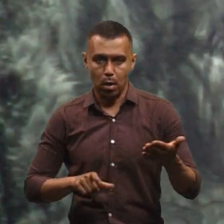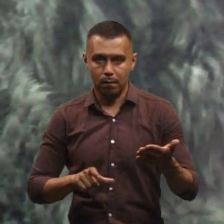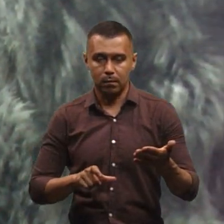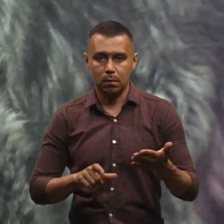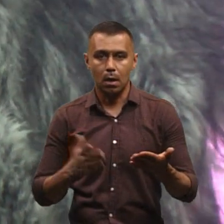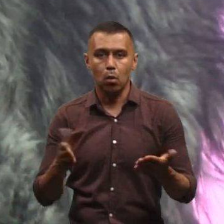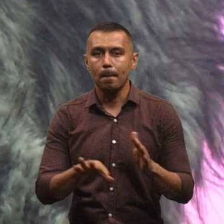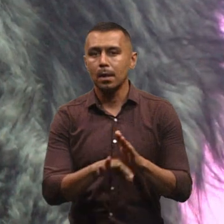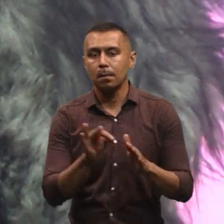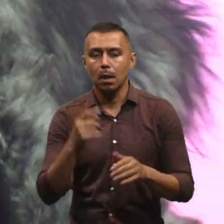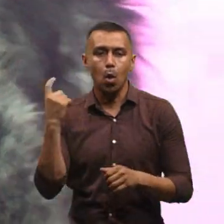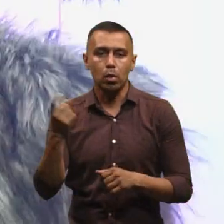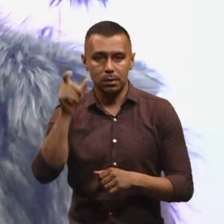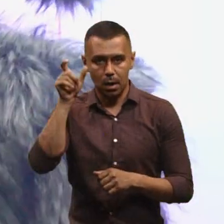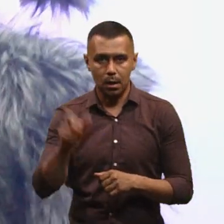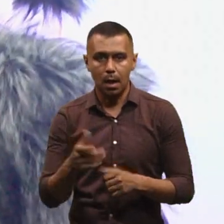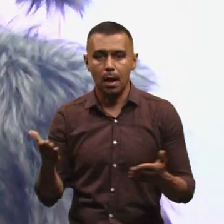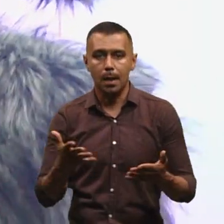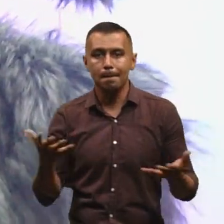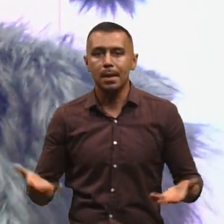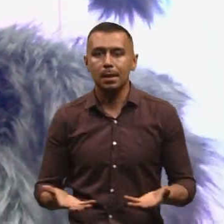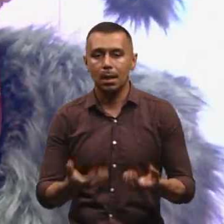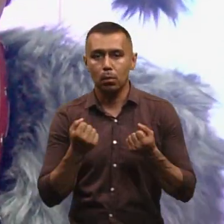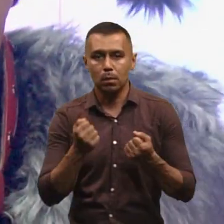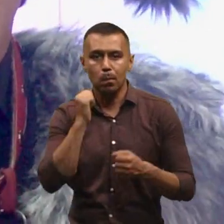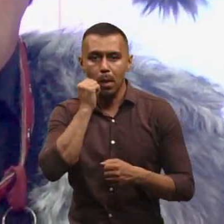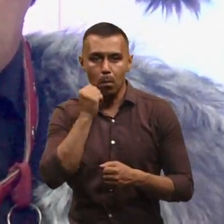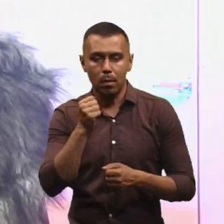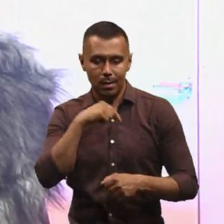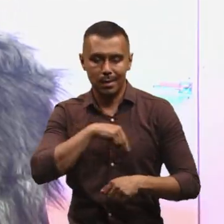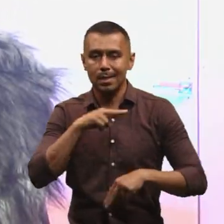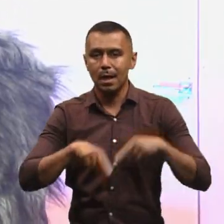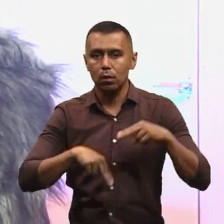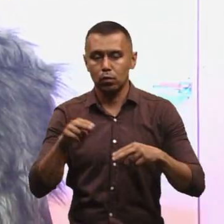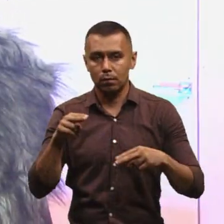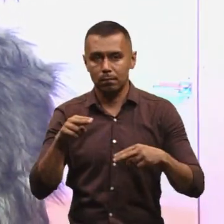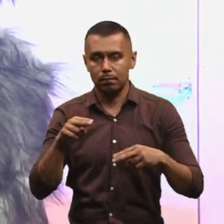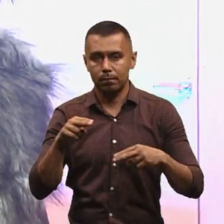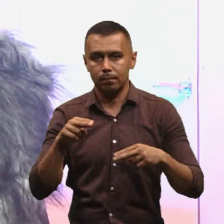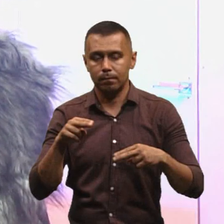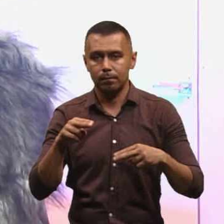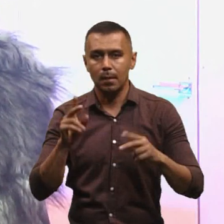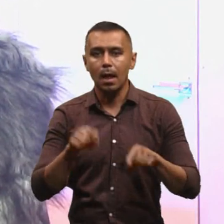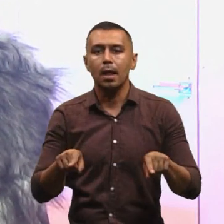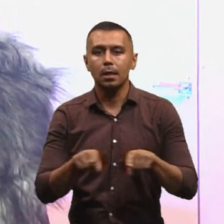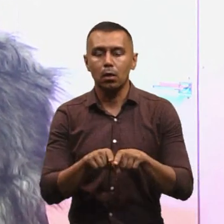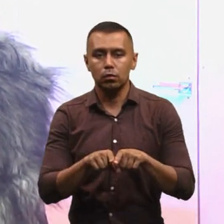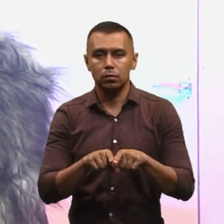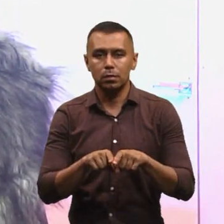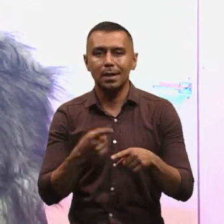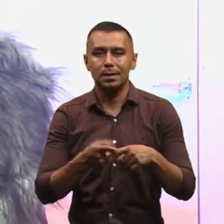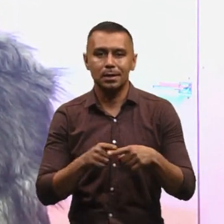яку підібрала хозяйка, який підтримує бабу, настрій, війна, також зачепила